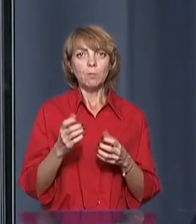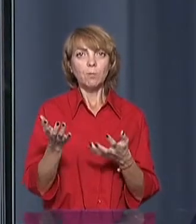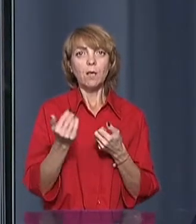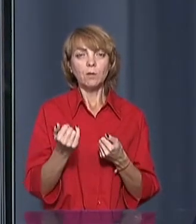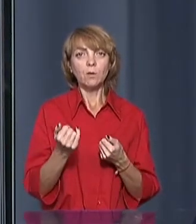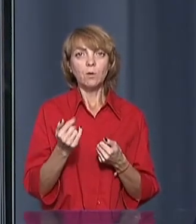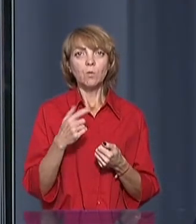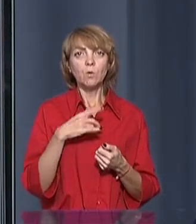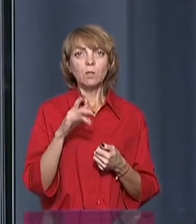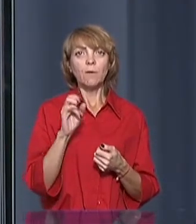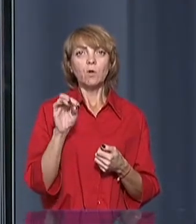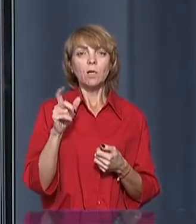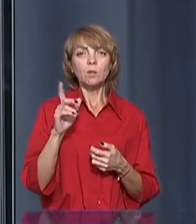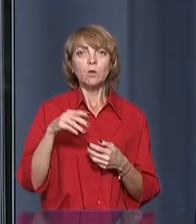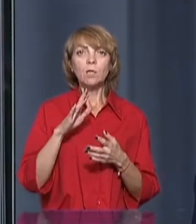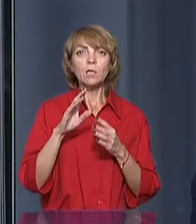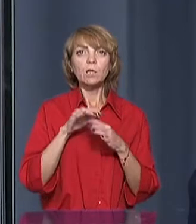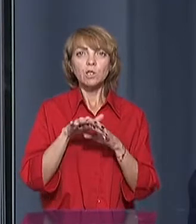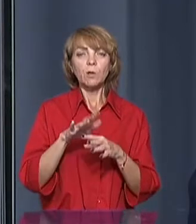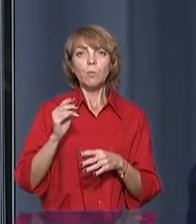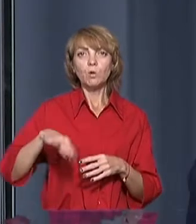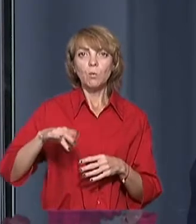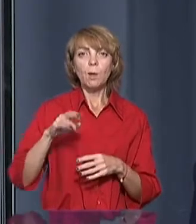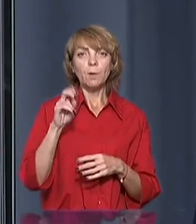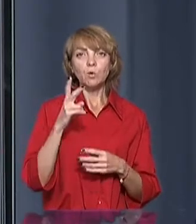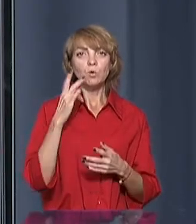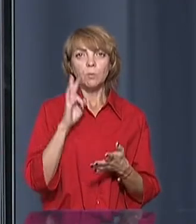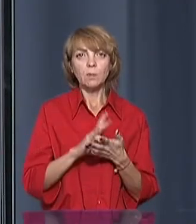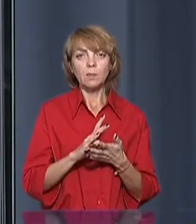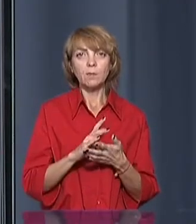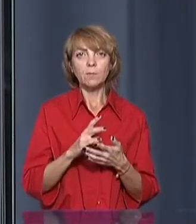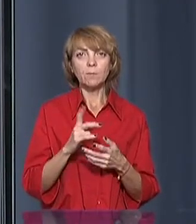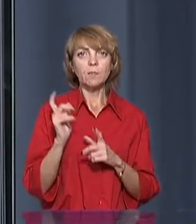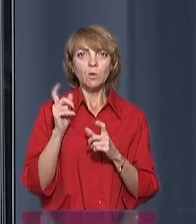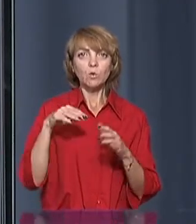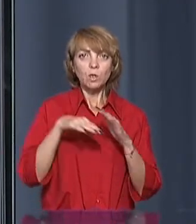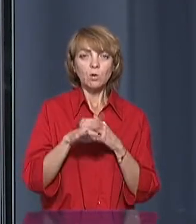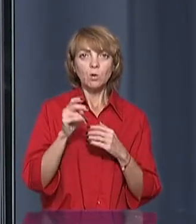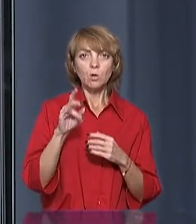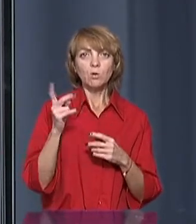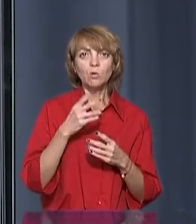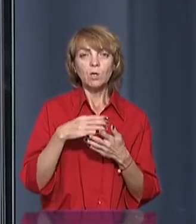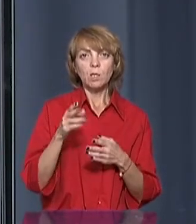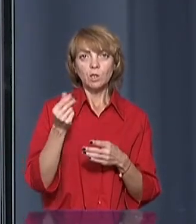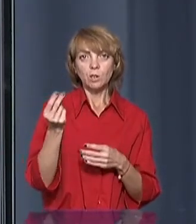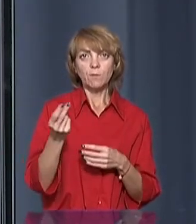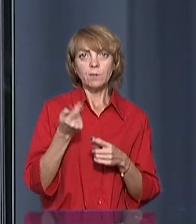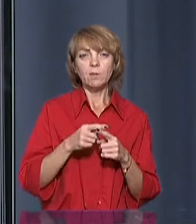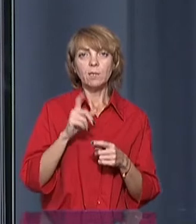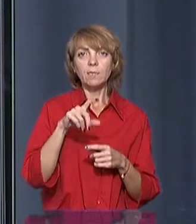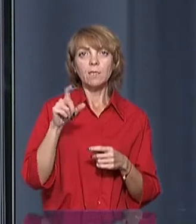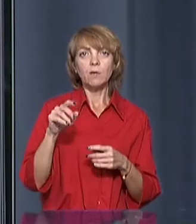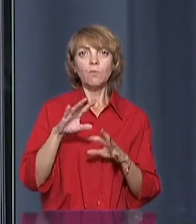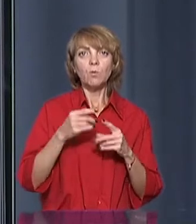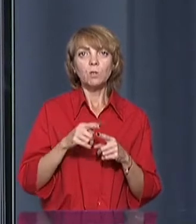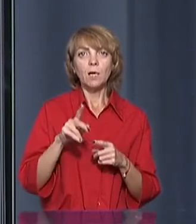НАК «Нафтогаза» і розсітається з ним потім, то пилетну нужно постоянно загружати в котельну і за нюю розсітається. Тому населення, в